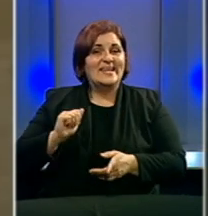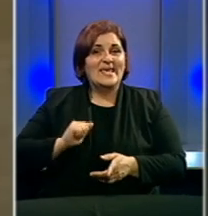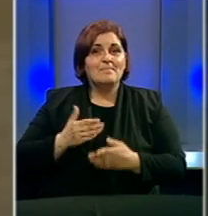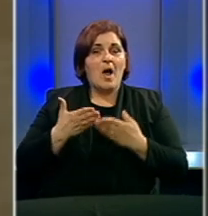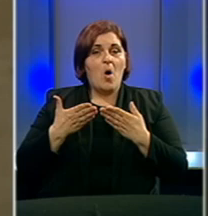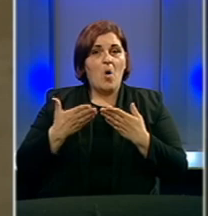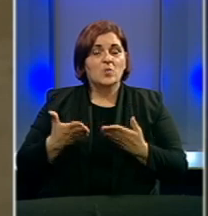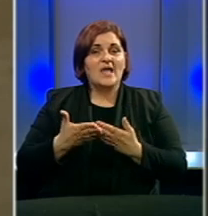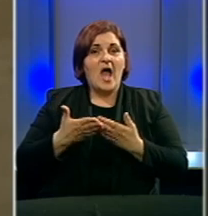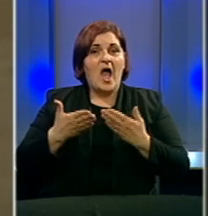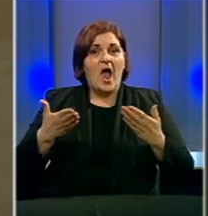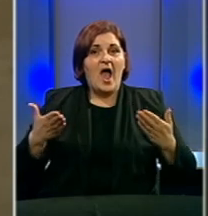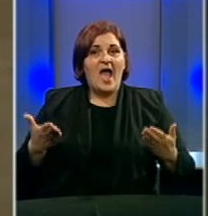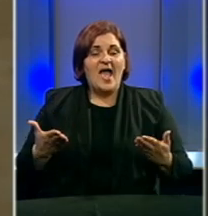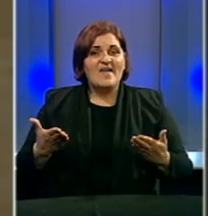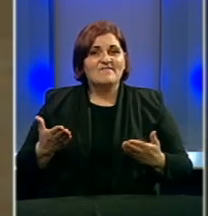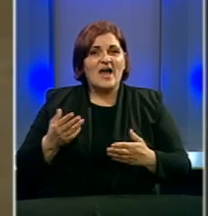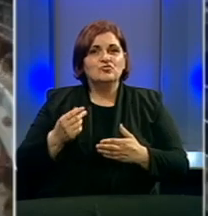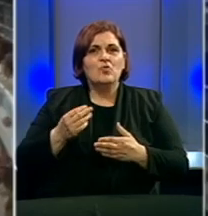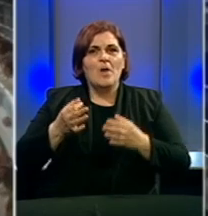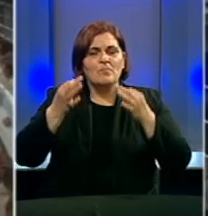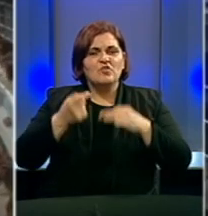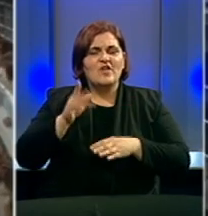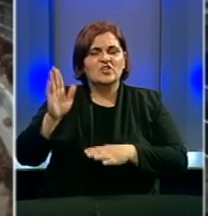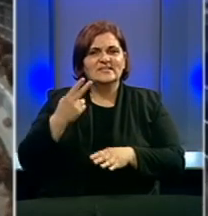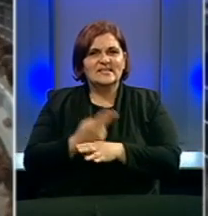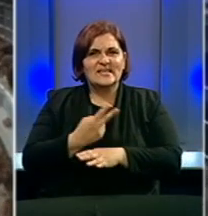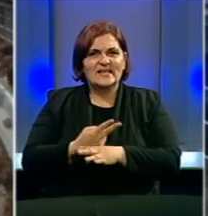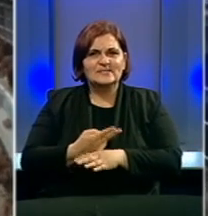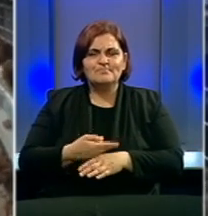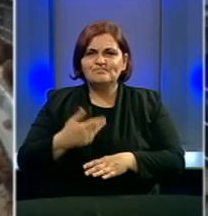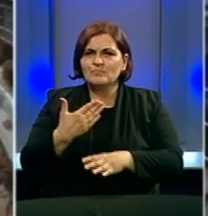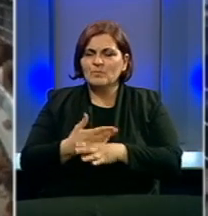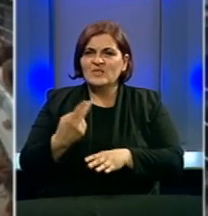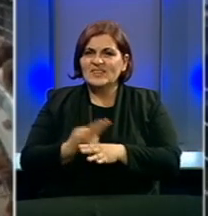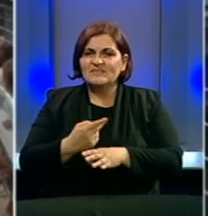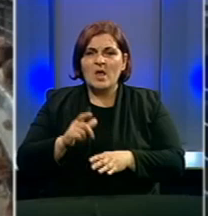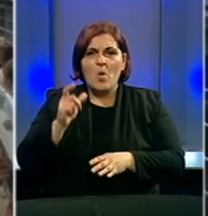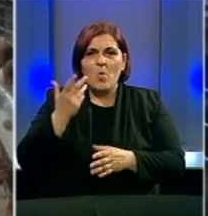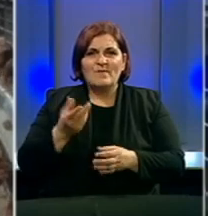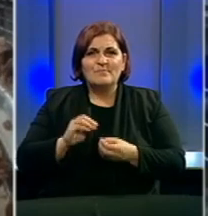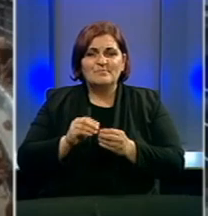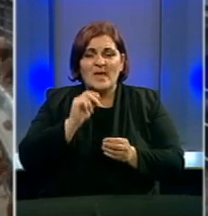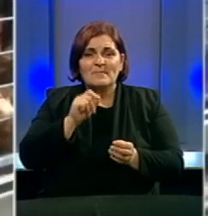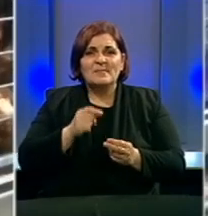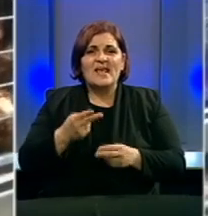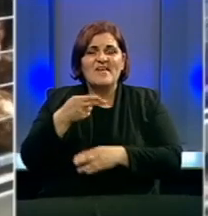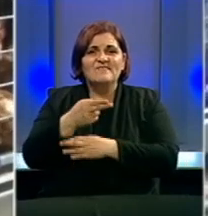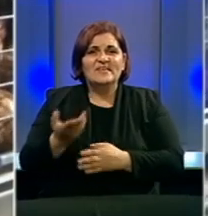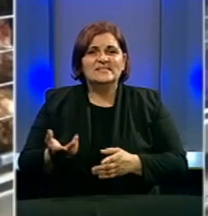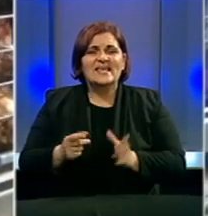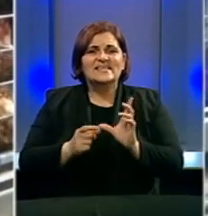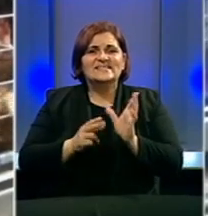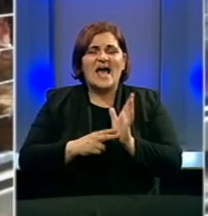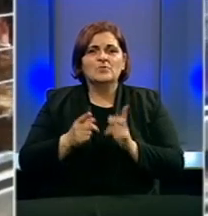veliku pažnju od strane države. Manjak pažnja i pomoći od države je glavna zamjerka peradarske firme iz Sanskog